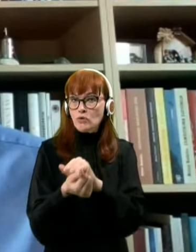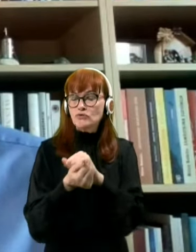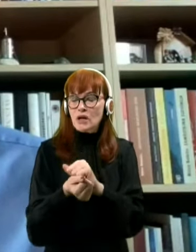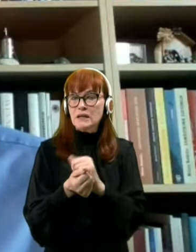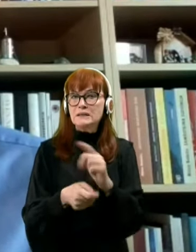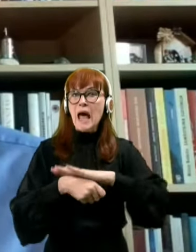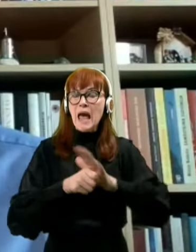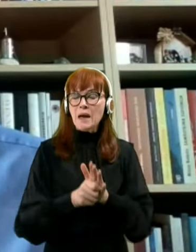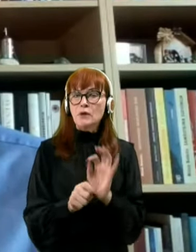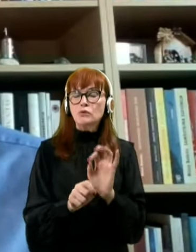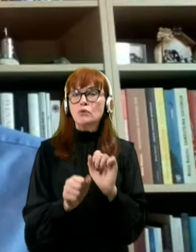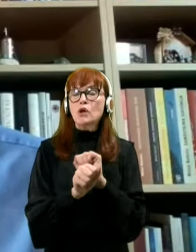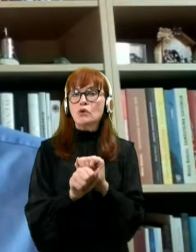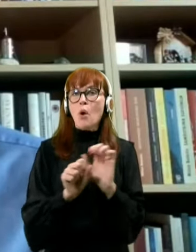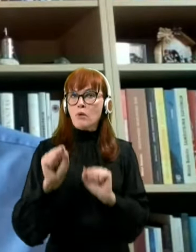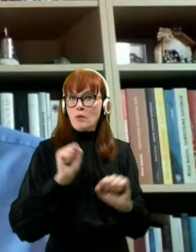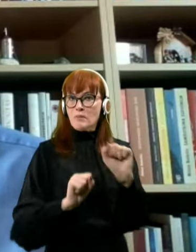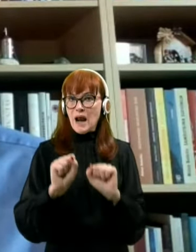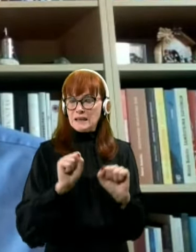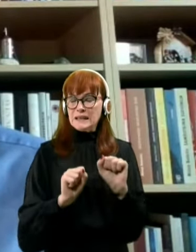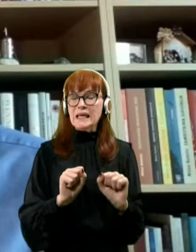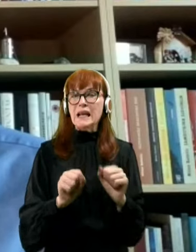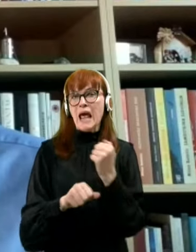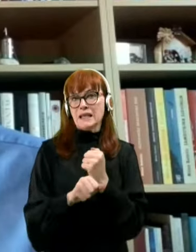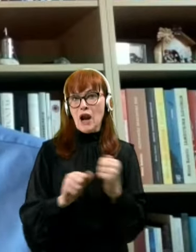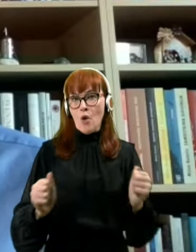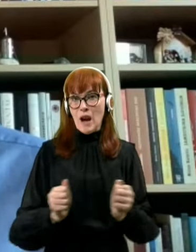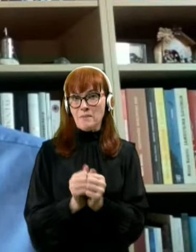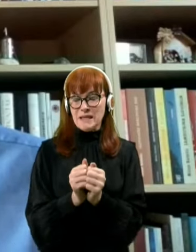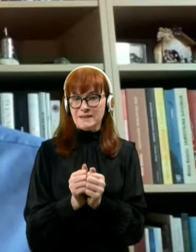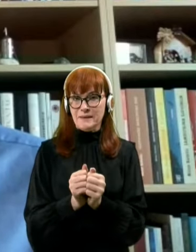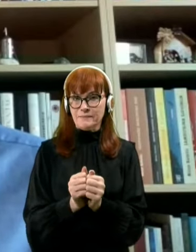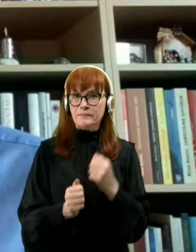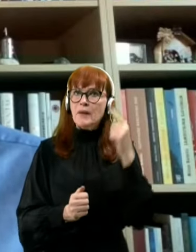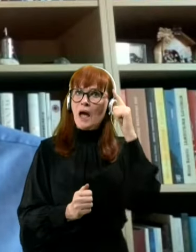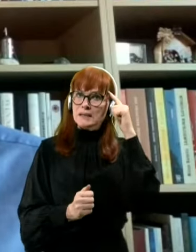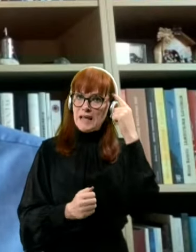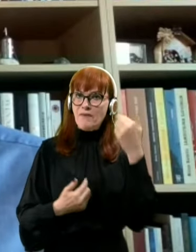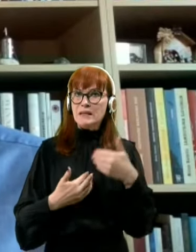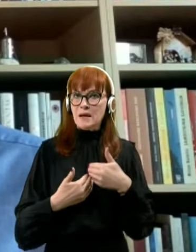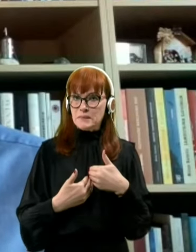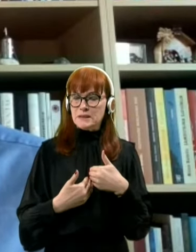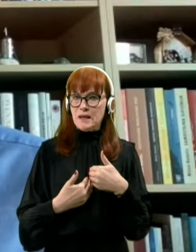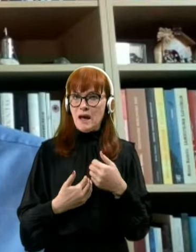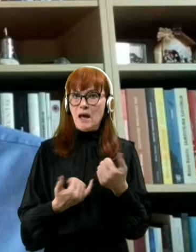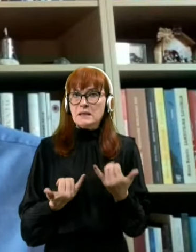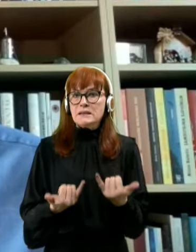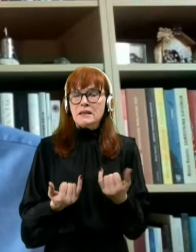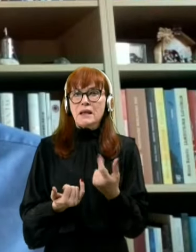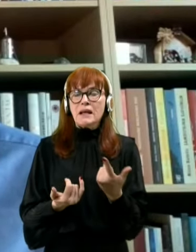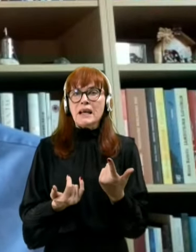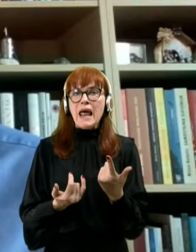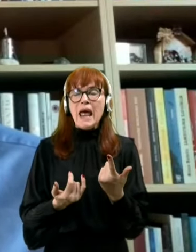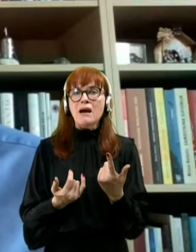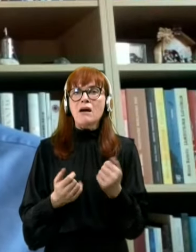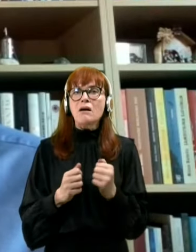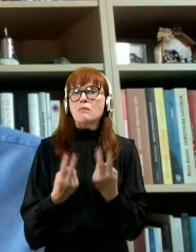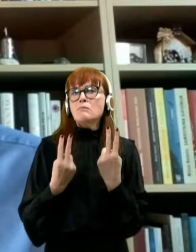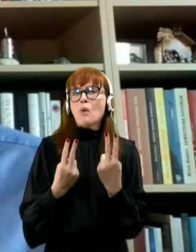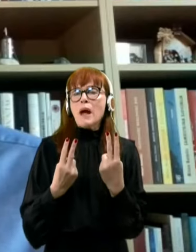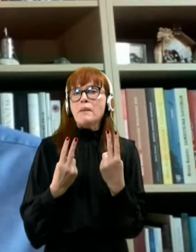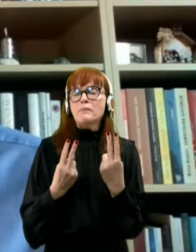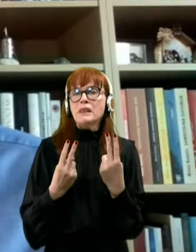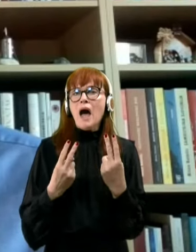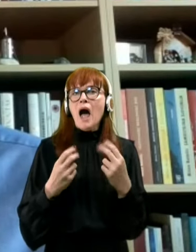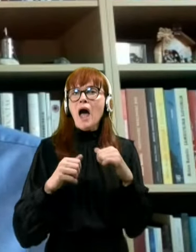tudi dobro bronili delovna mesta. Zavedam pa se, da smo zdaj na neki prelomni točki in da bo